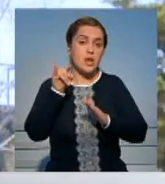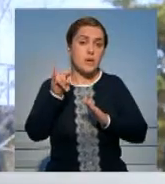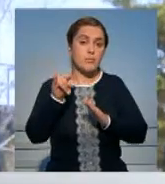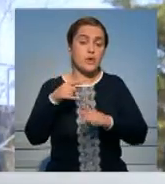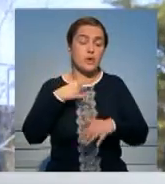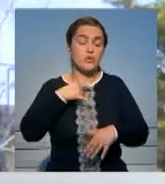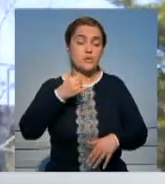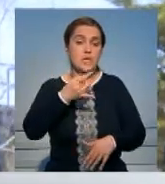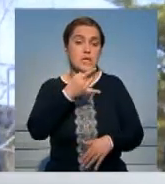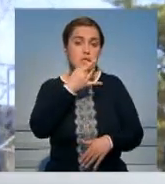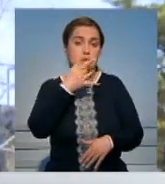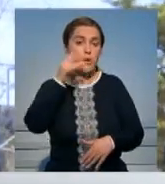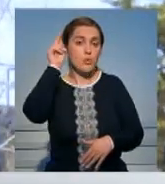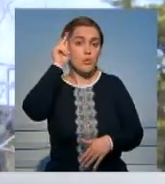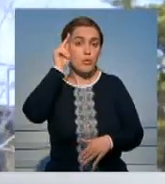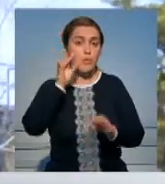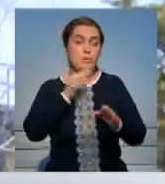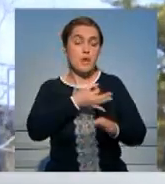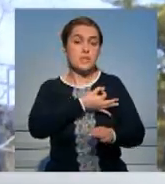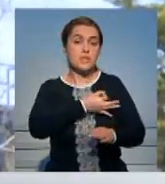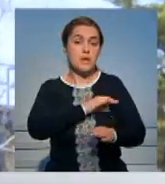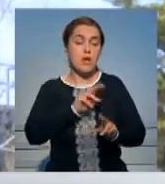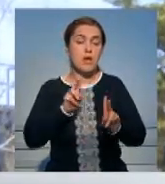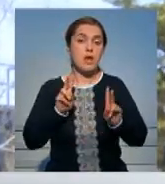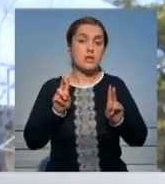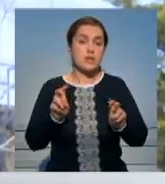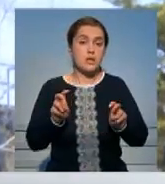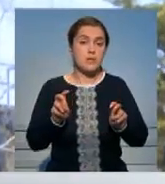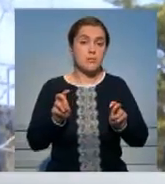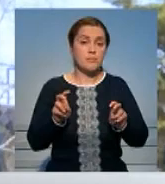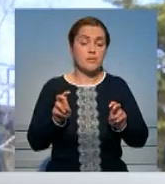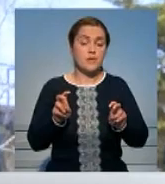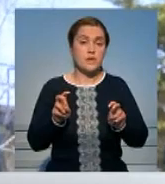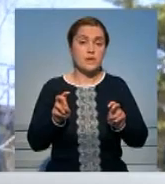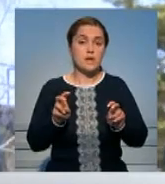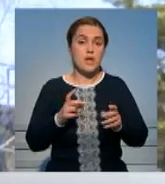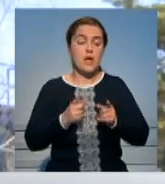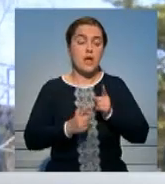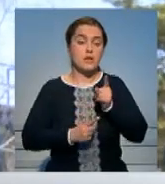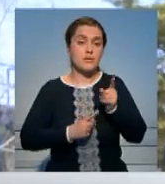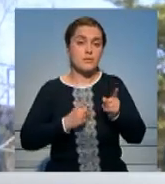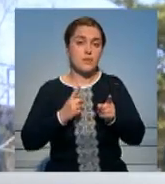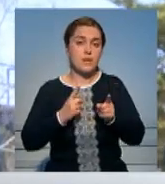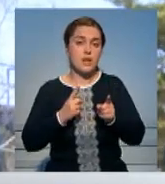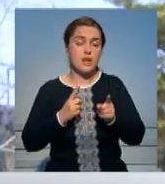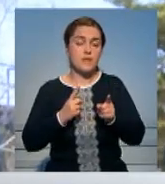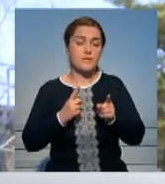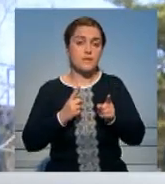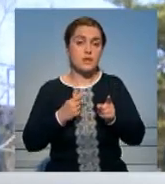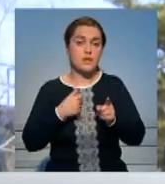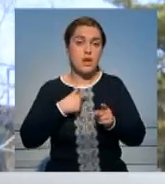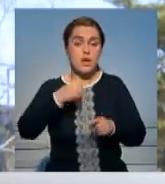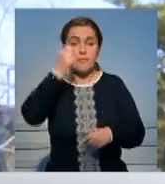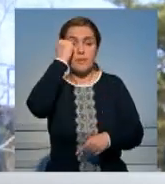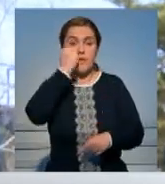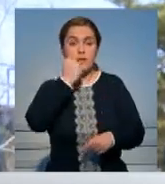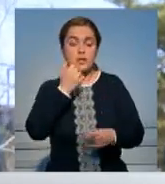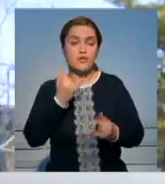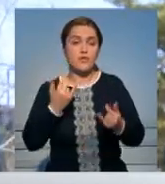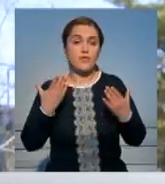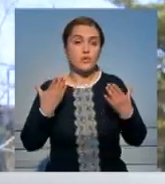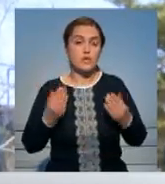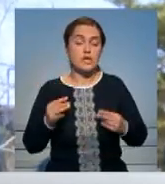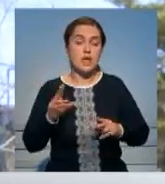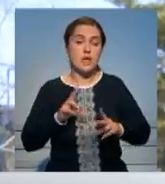обучил правильно использовать некоторые термины в сфере космонавтики и астрономии. Я благодарен сегодняшнему дню и